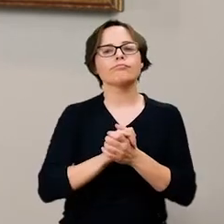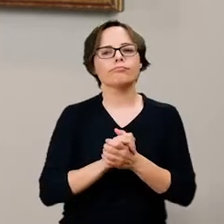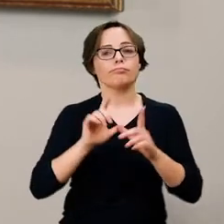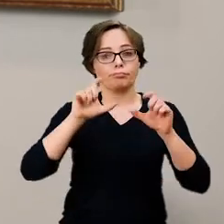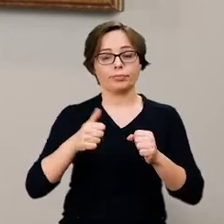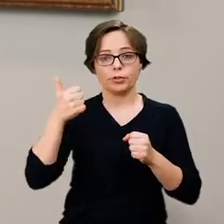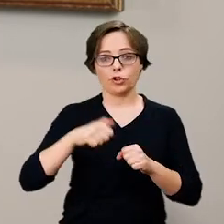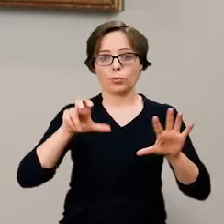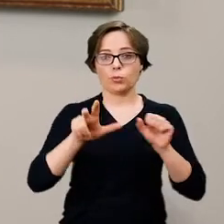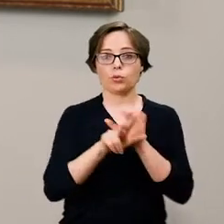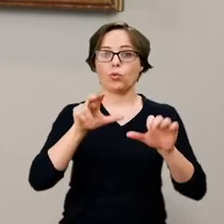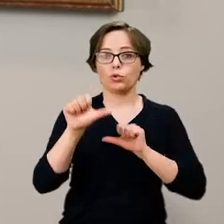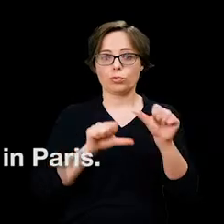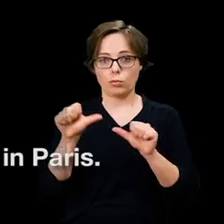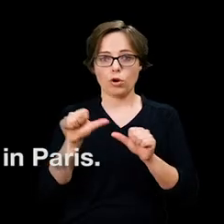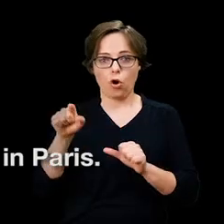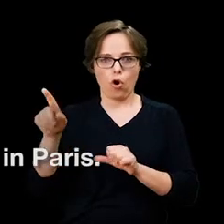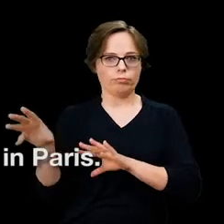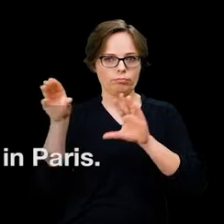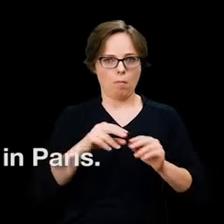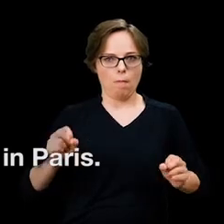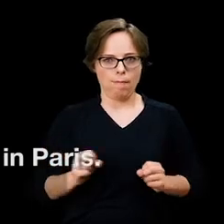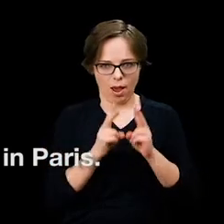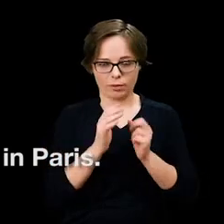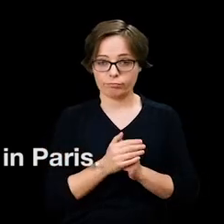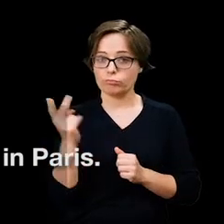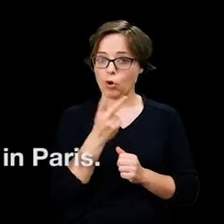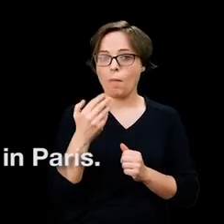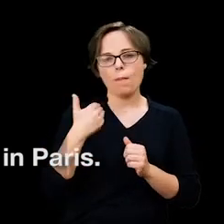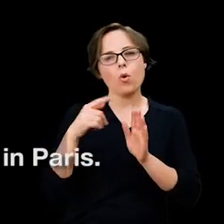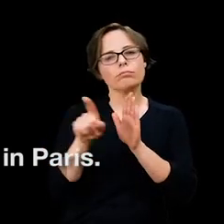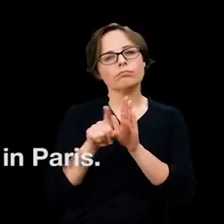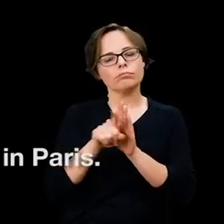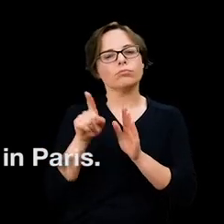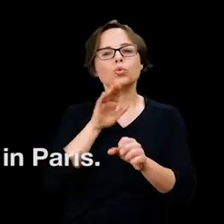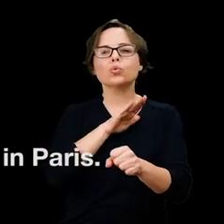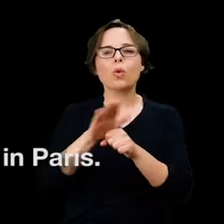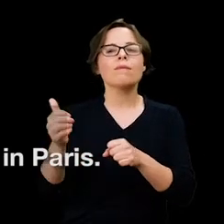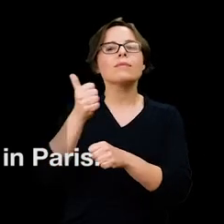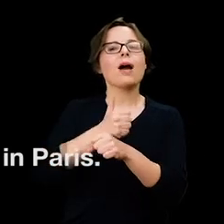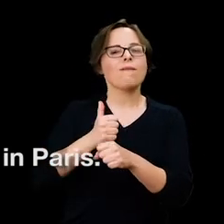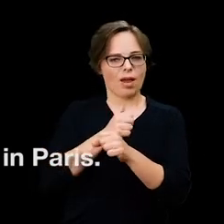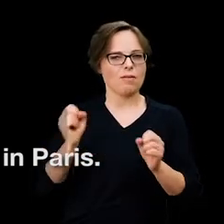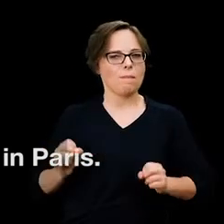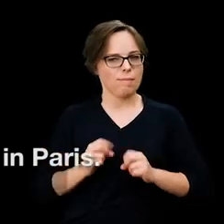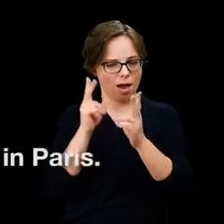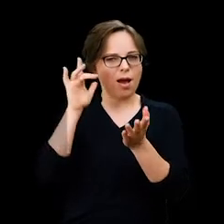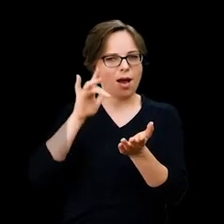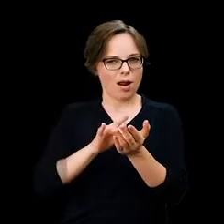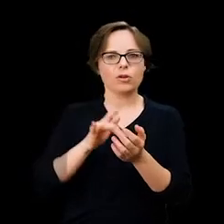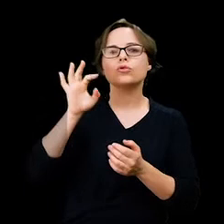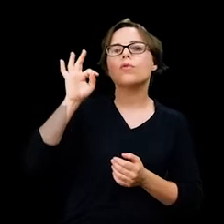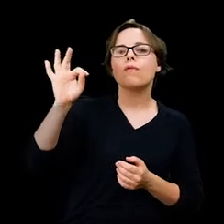1888 roku. Obaj twórcy bywali w słynnej paryskiej mleczarni u Madame Charlotte,